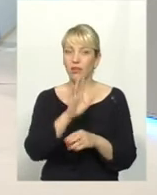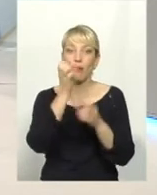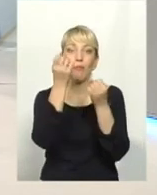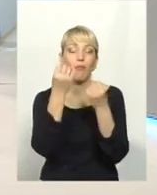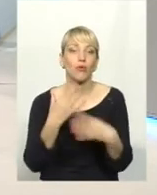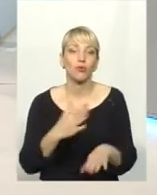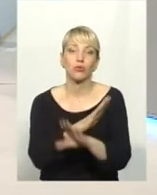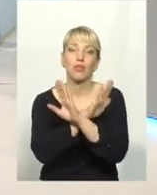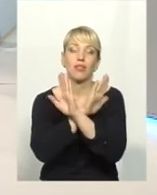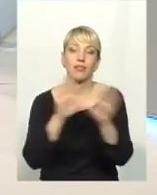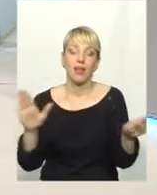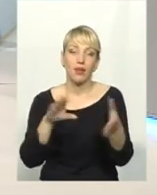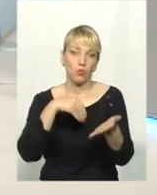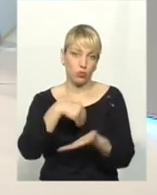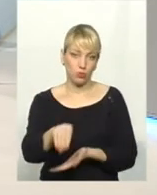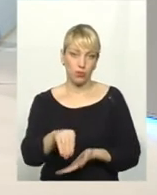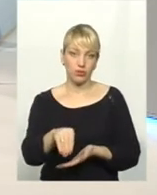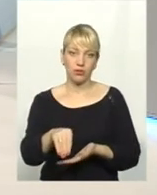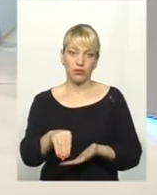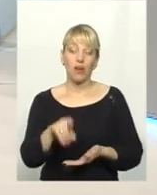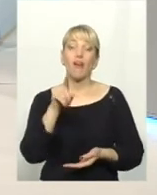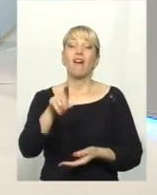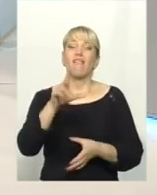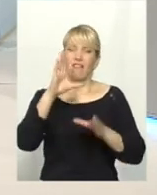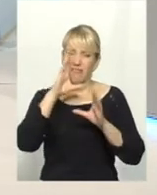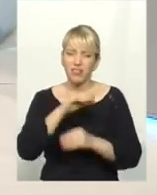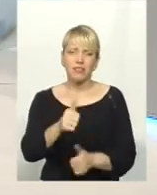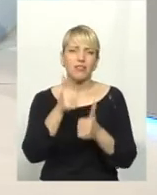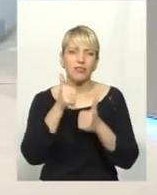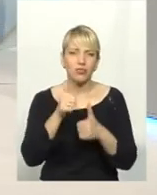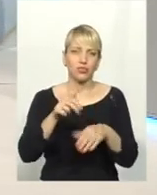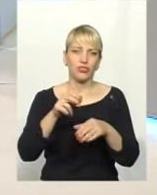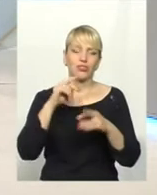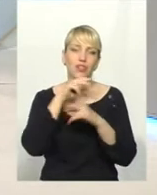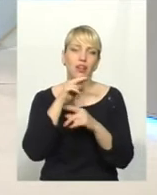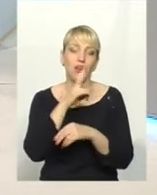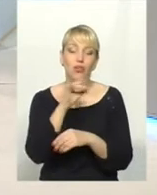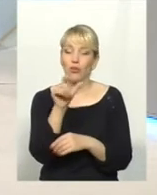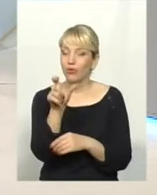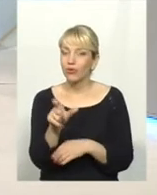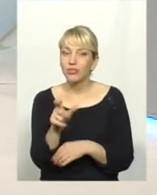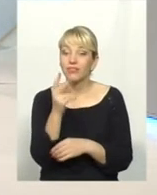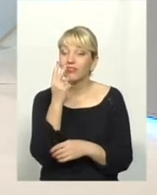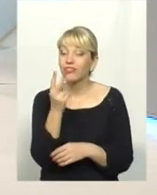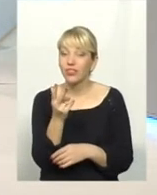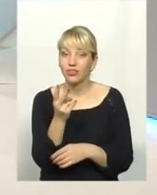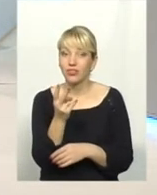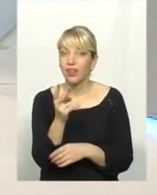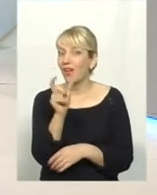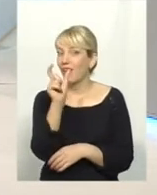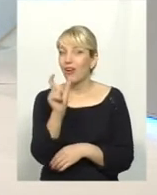ефективні, зменшують кількість побічних ефектів, але коштує, скажімо, там... По ньому видно, що він